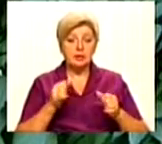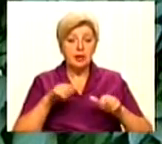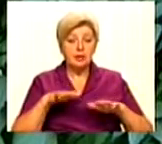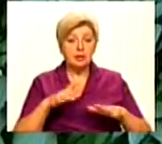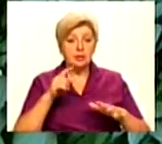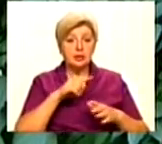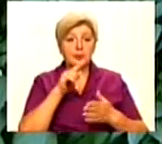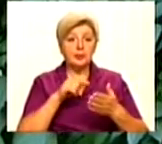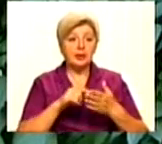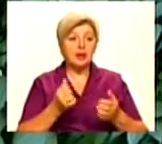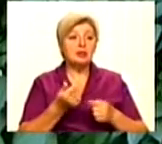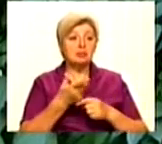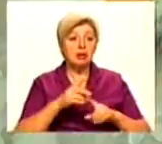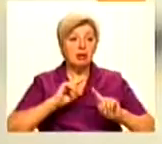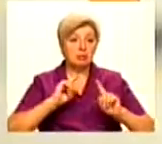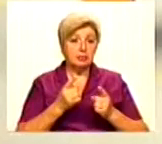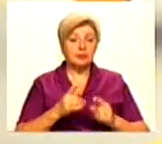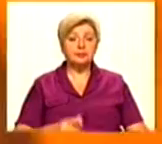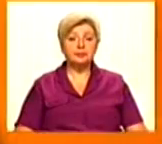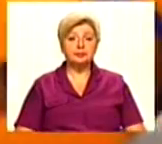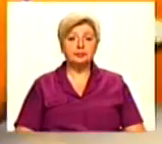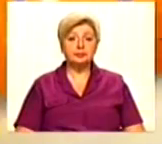запобіжного заходу стосовно зловмисників.